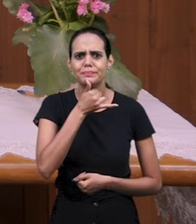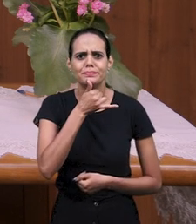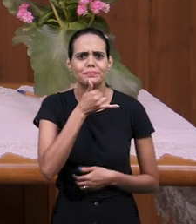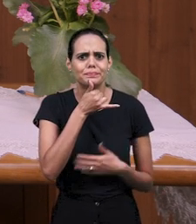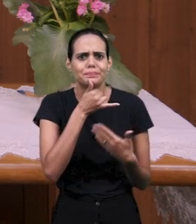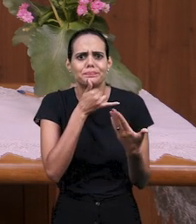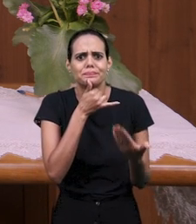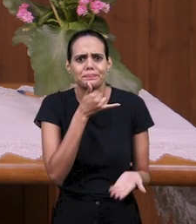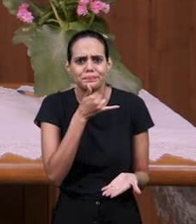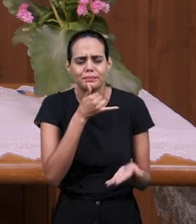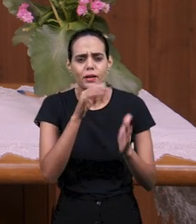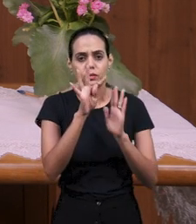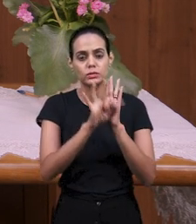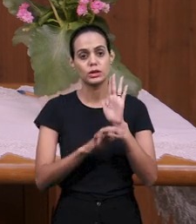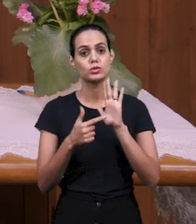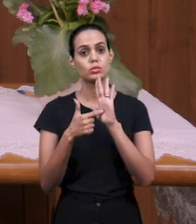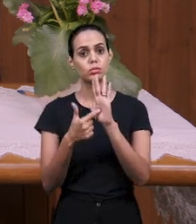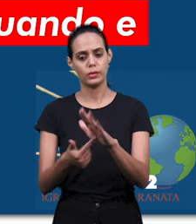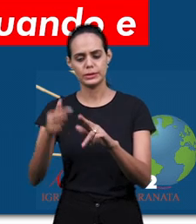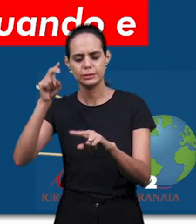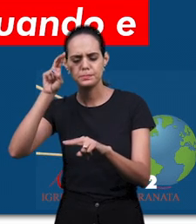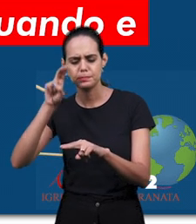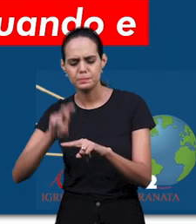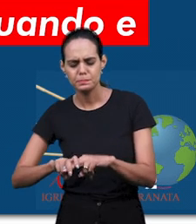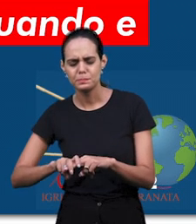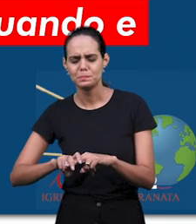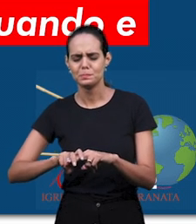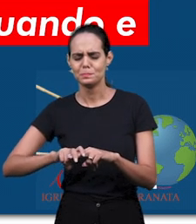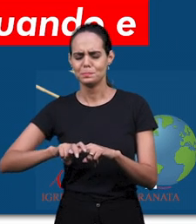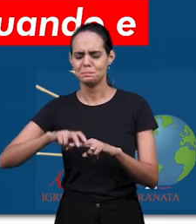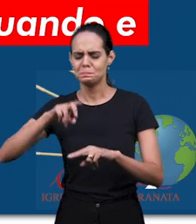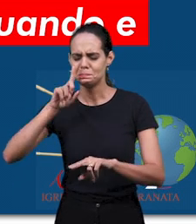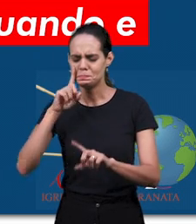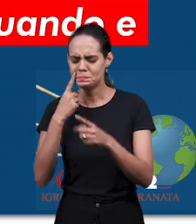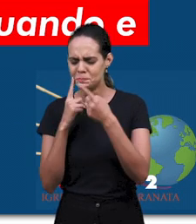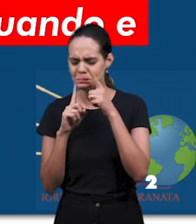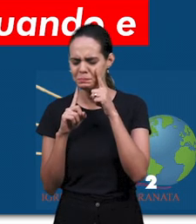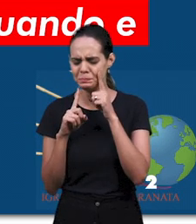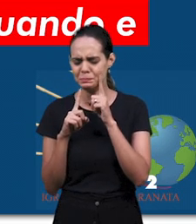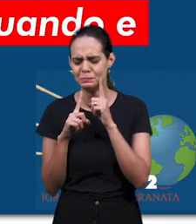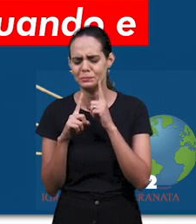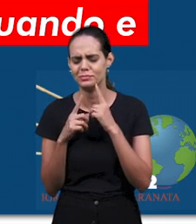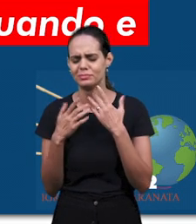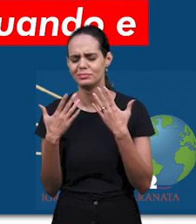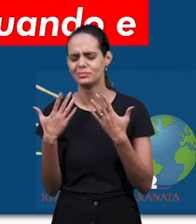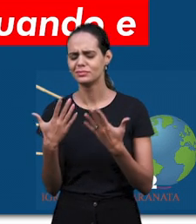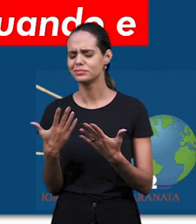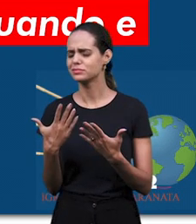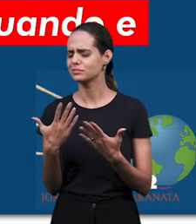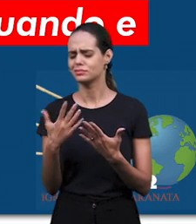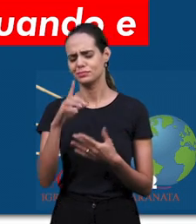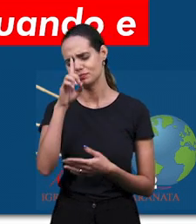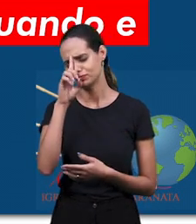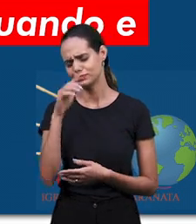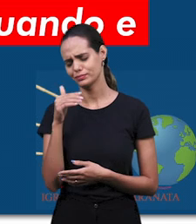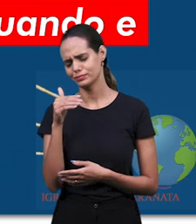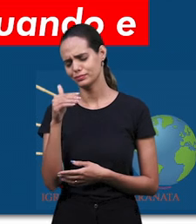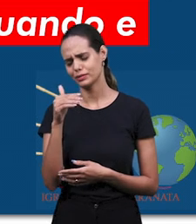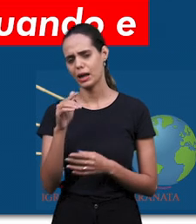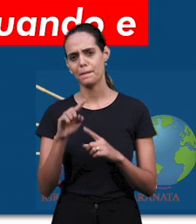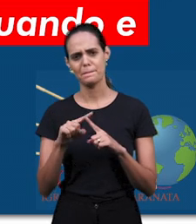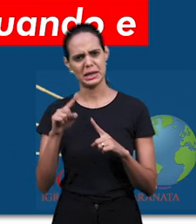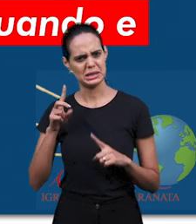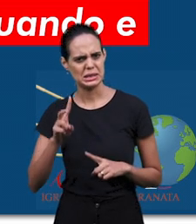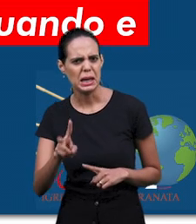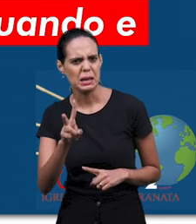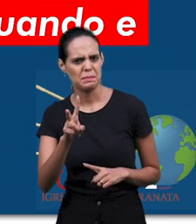что он сел, заплакал и печален был несколько дней, но на этом не